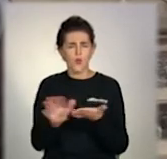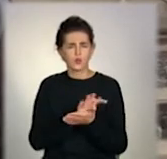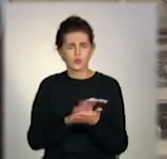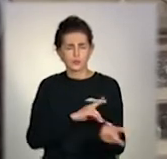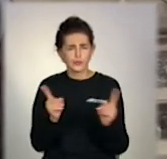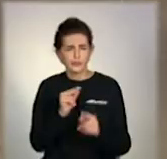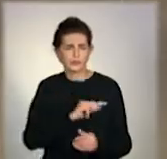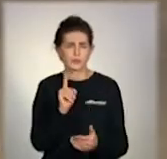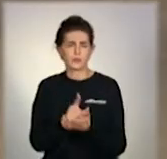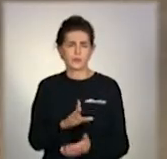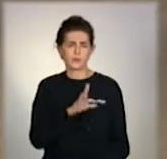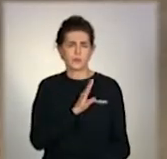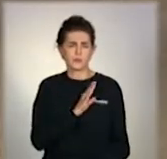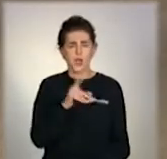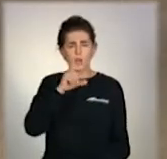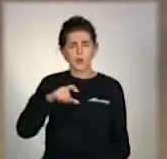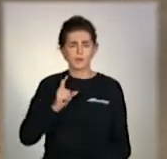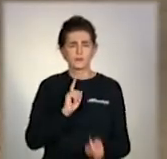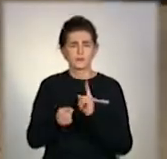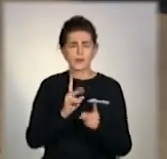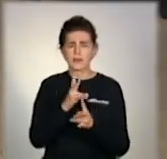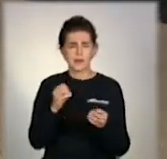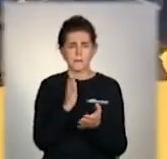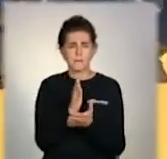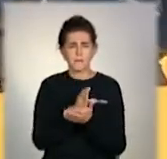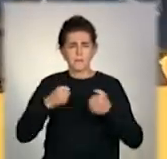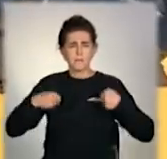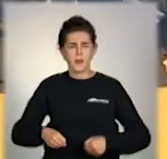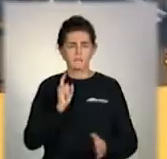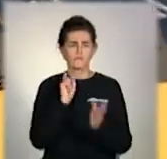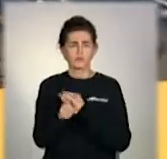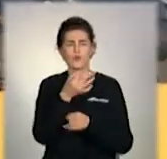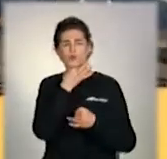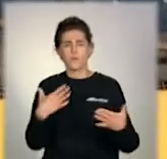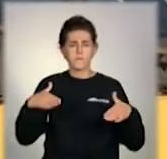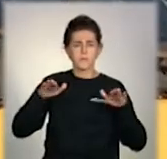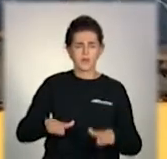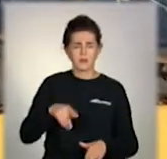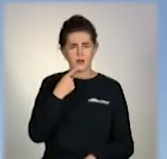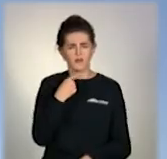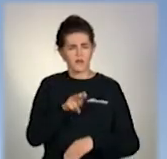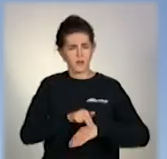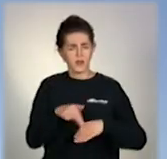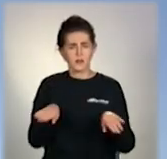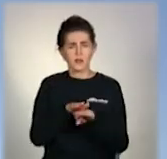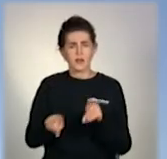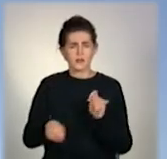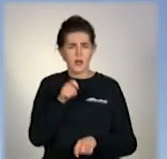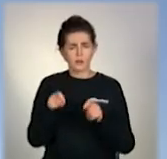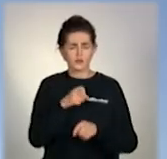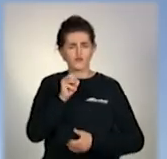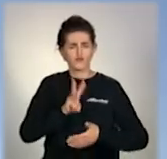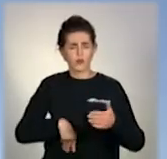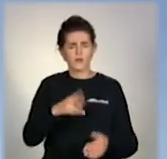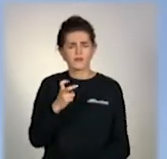працювати. А пішоходи не мають права переходити дорогу, де заманеться. Нагатують у поліції за таке порушення загрожує штраф